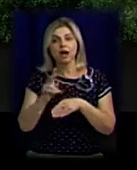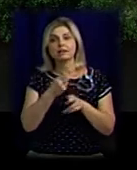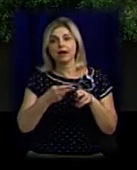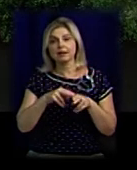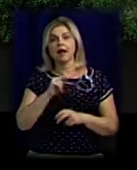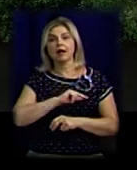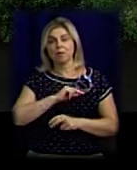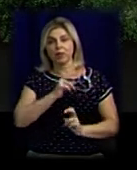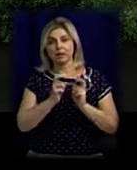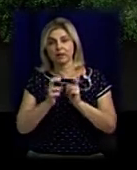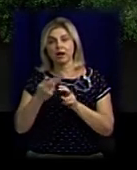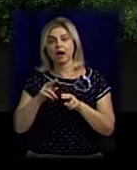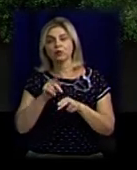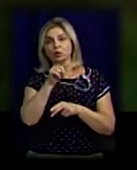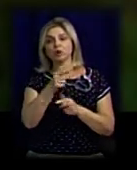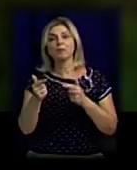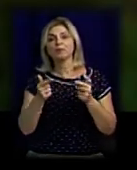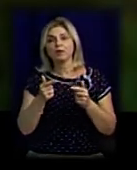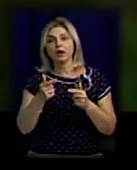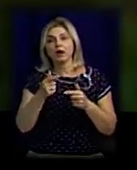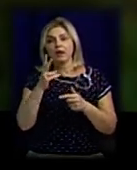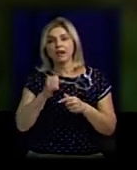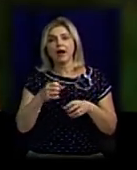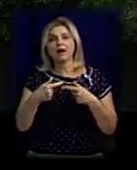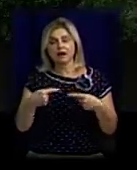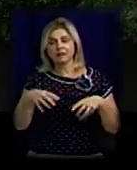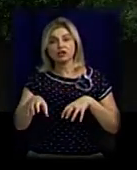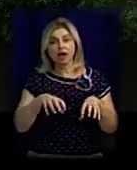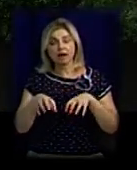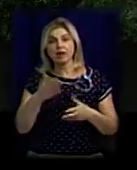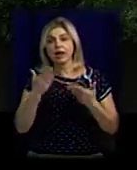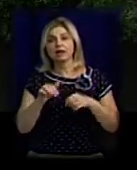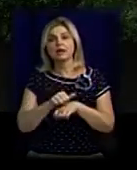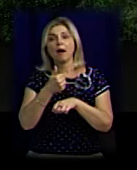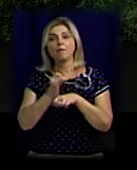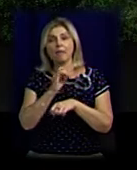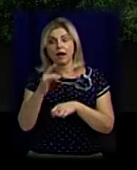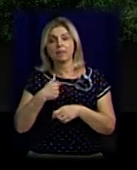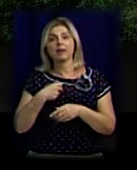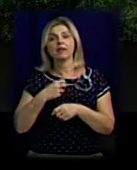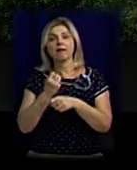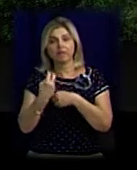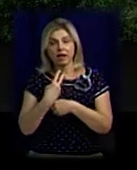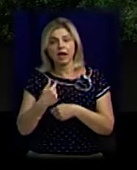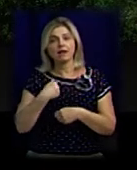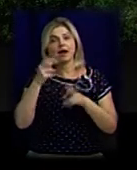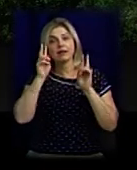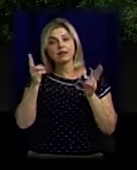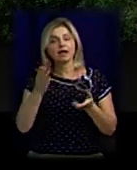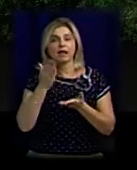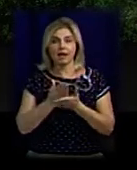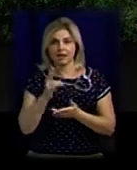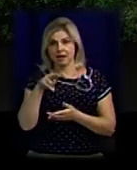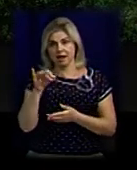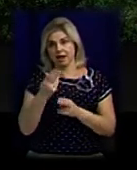підприємства, які там підгодовувались на дрібних шакрайських схемах. Якщо мене мер викличе, я прийду. Я не знаю, чи є в цьому сенс.